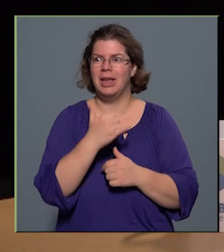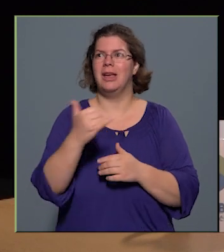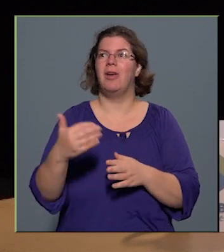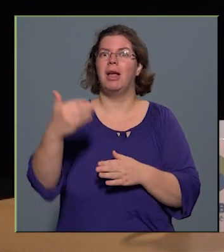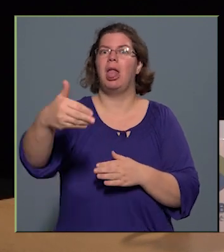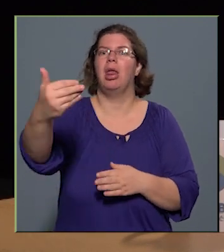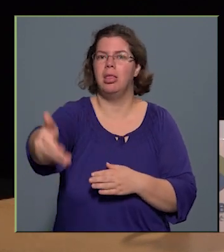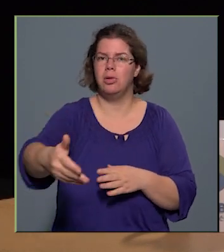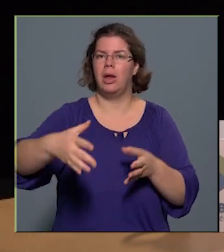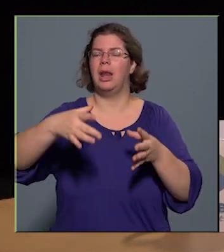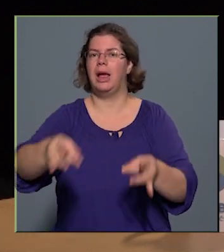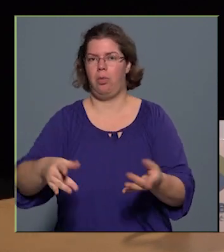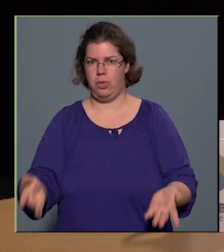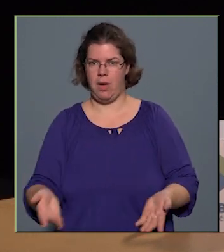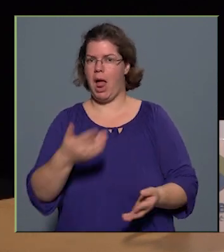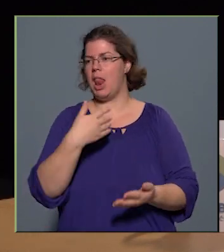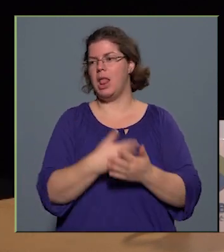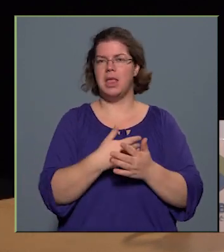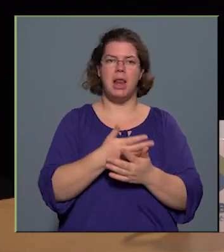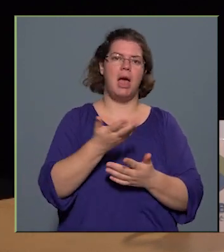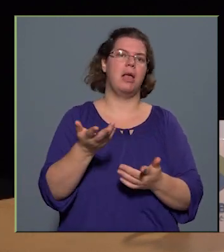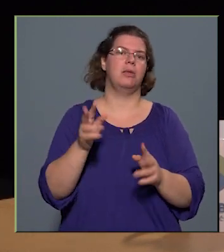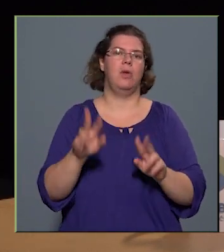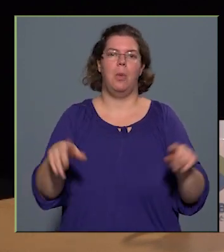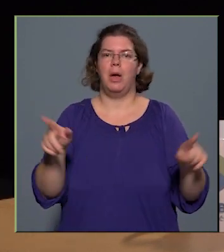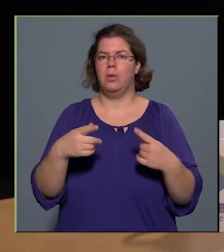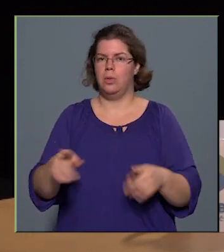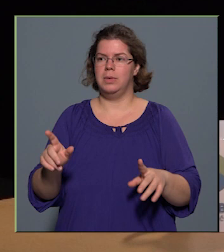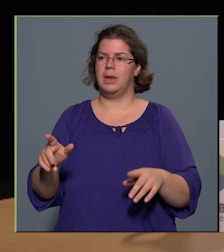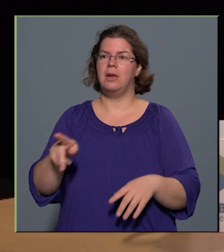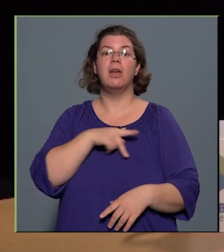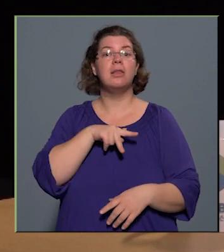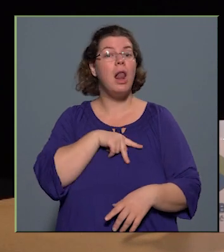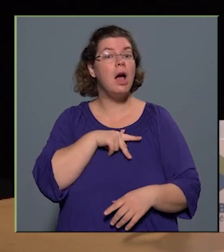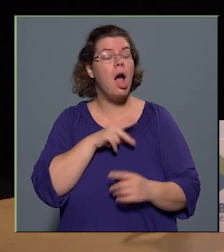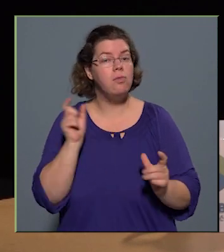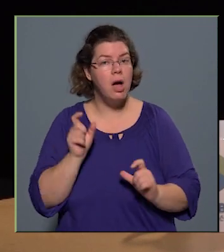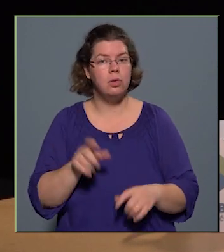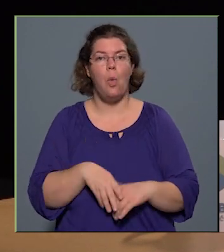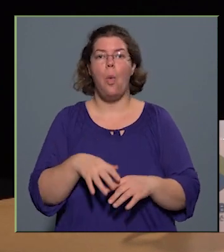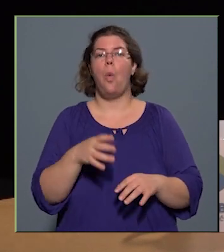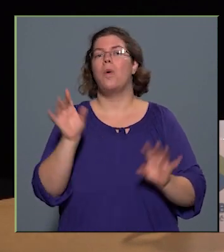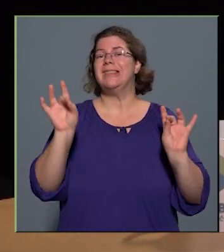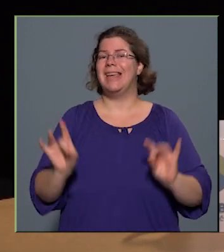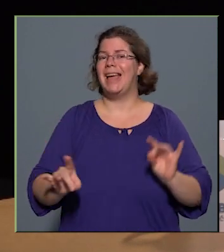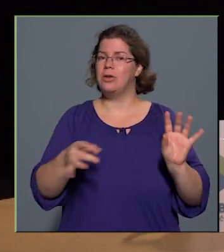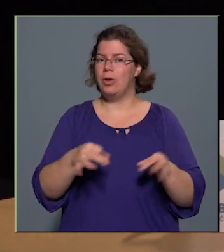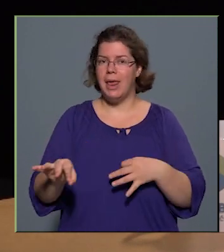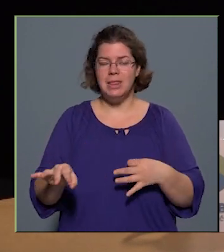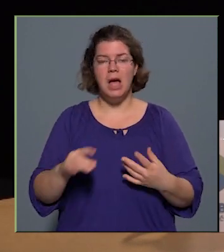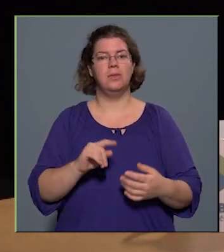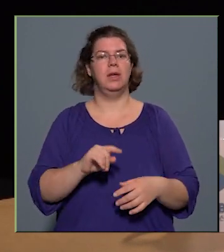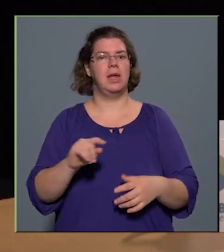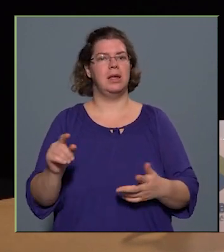lekötve, legyen ez tényleg koncert, vagy szalagavatók, céges rendezvények, és ezeket,